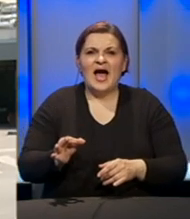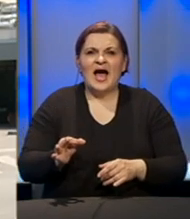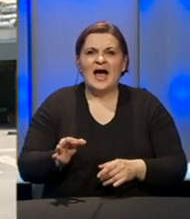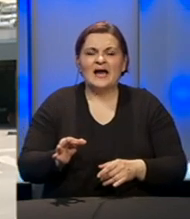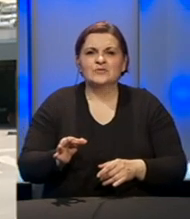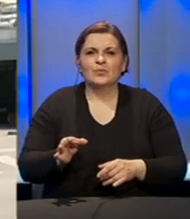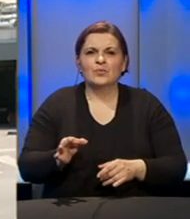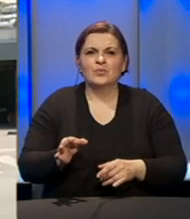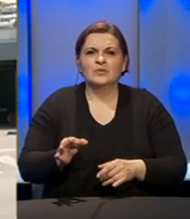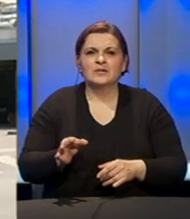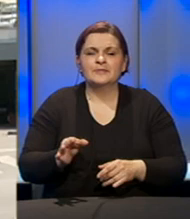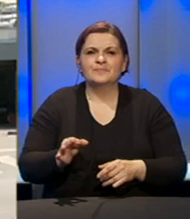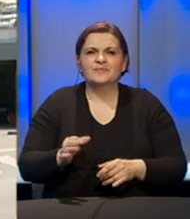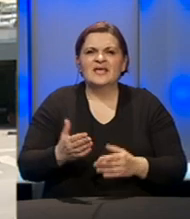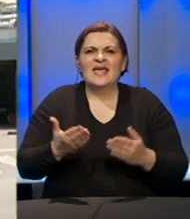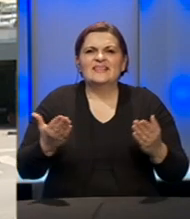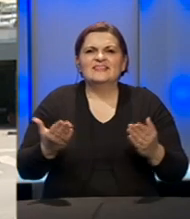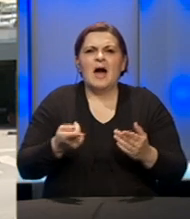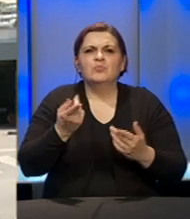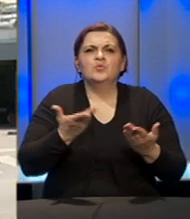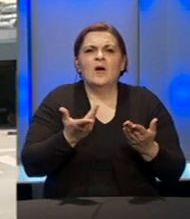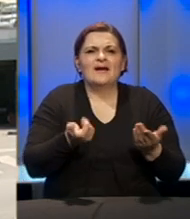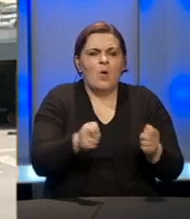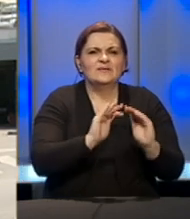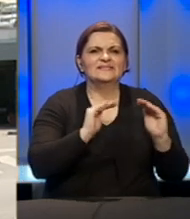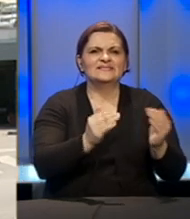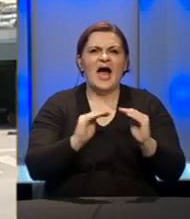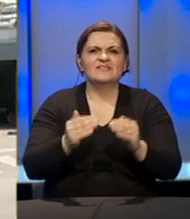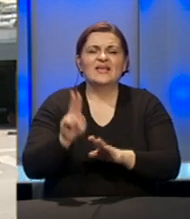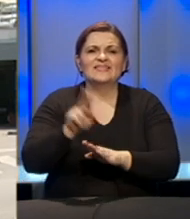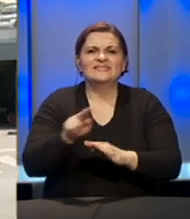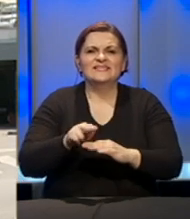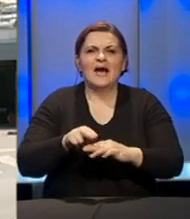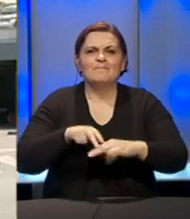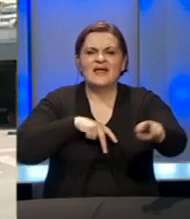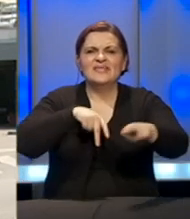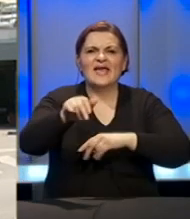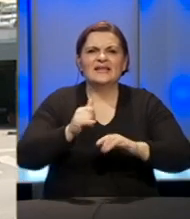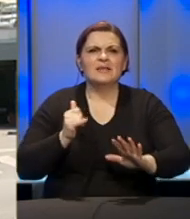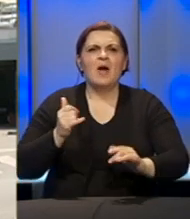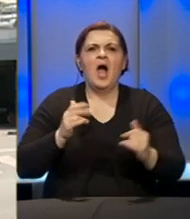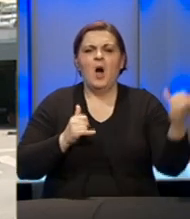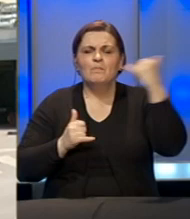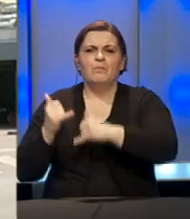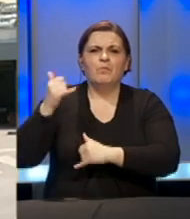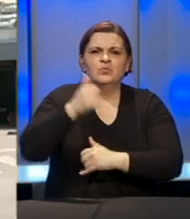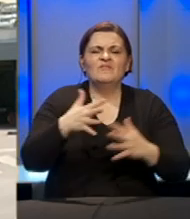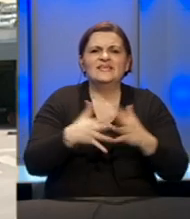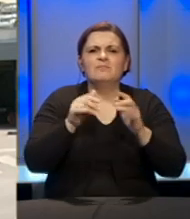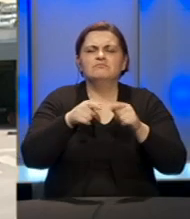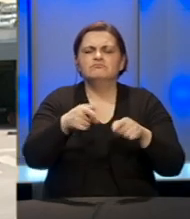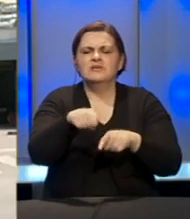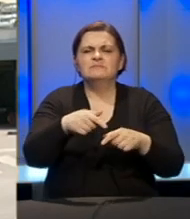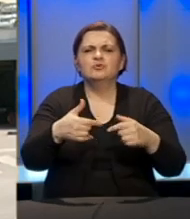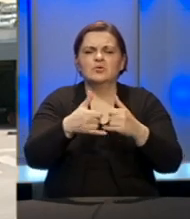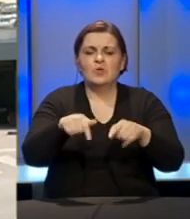svojrstven način stave u karantin, odnosno da se zabrani kretanje putovanja građana između gradova